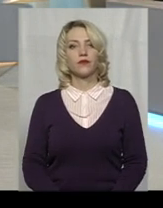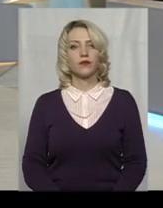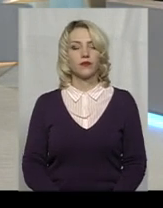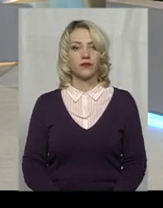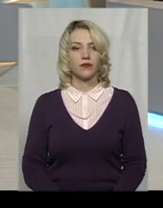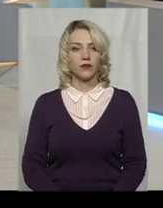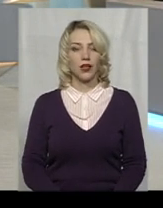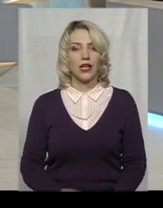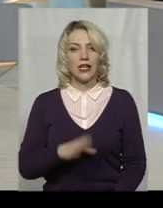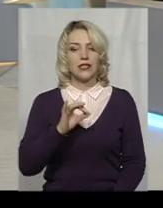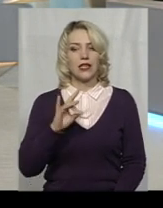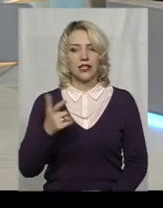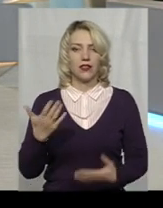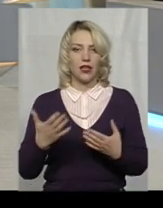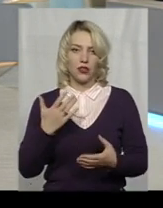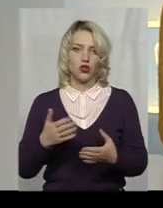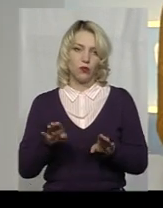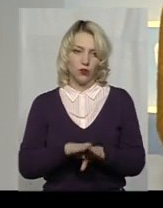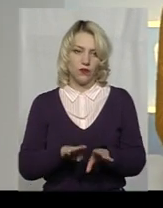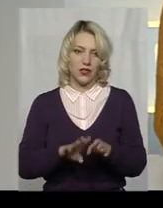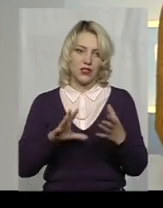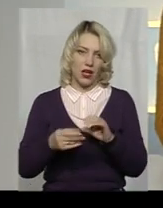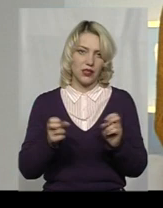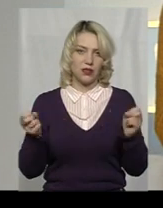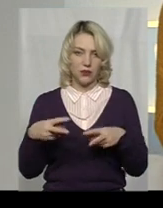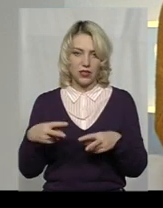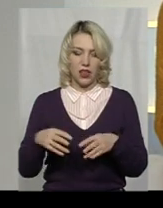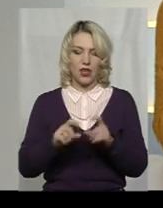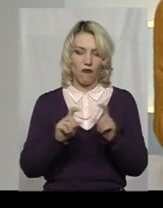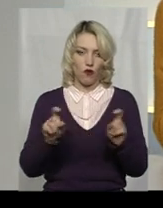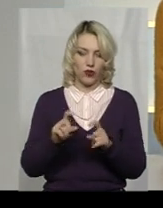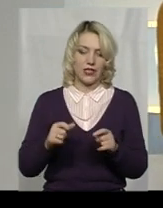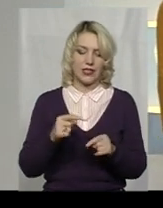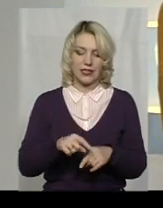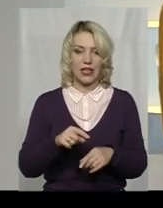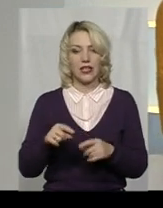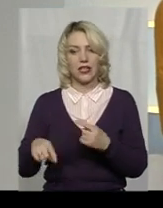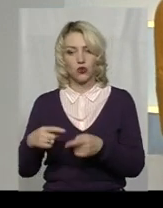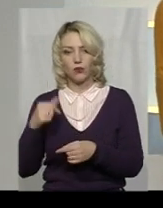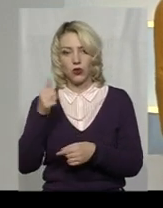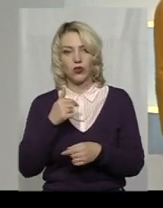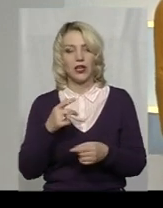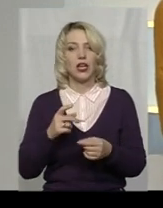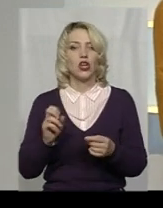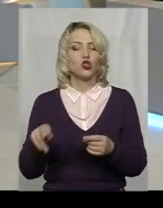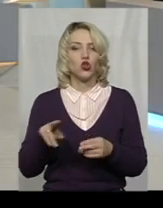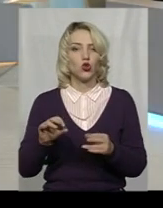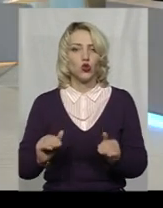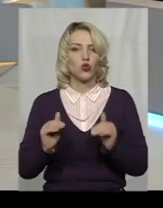Пане Сергію, якщо порівняти загальний і спеціальний фонди за цей і наступні роки в обох зростання, от за рахунок чого це відбувається?